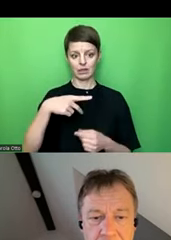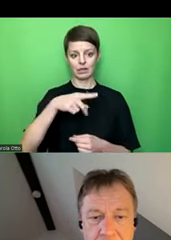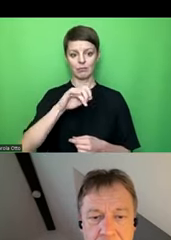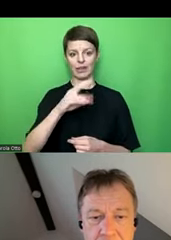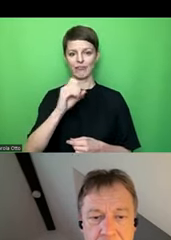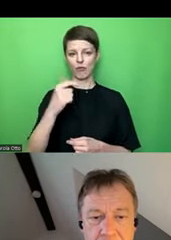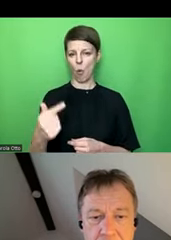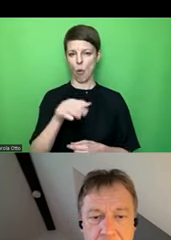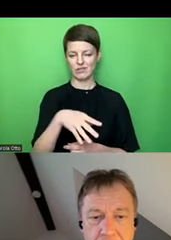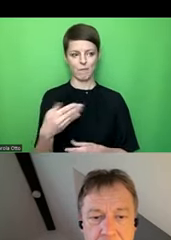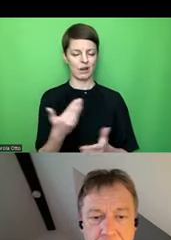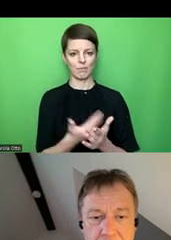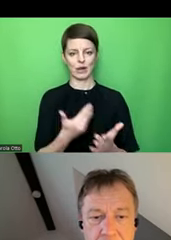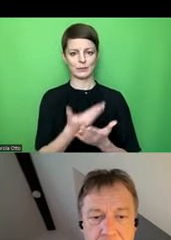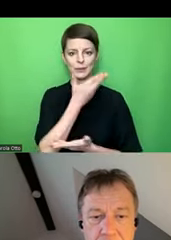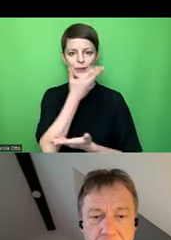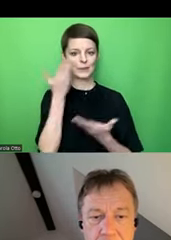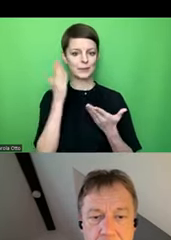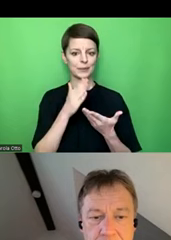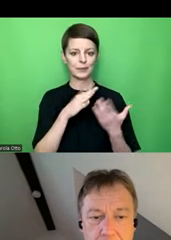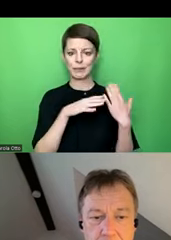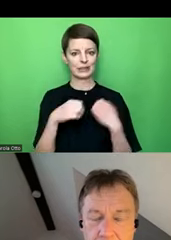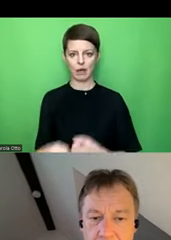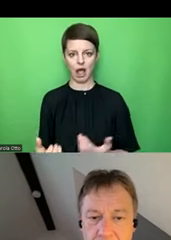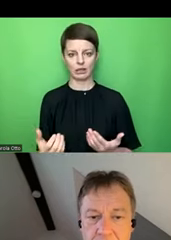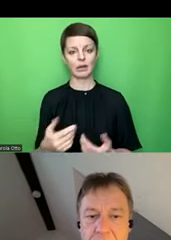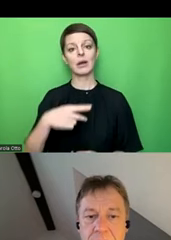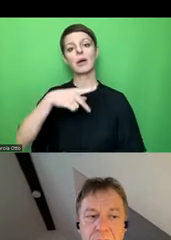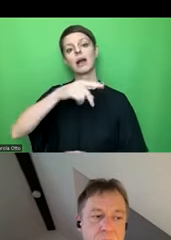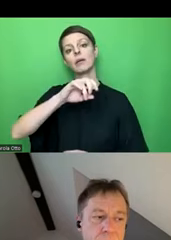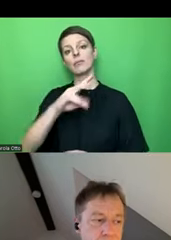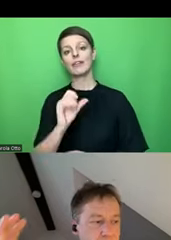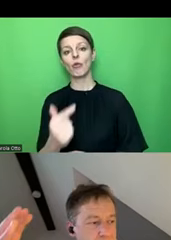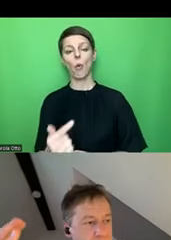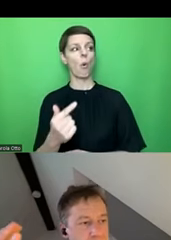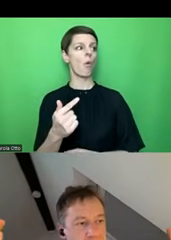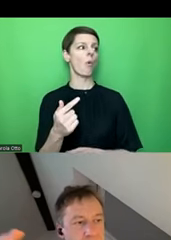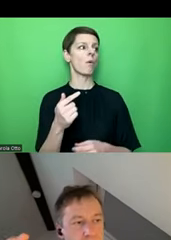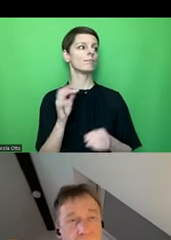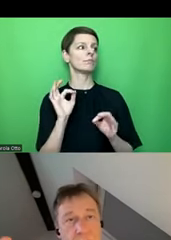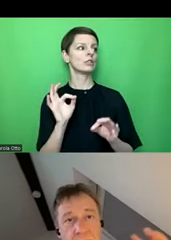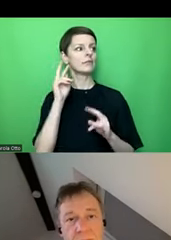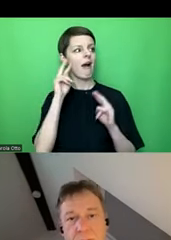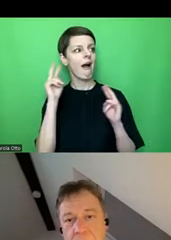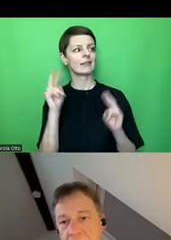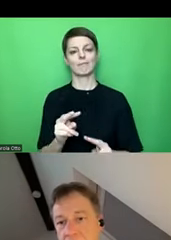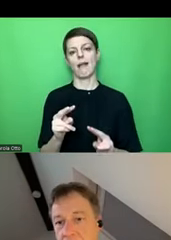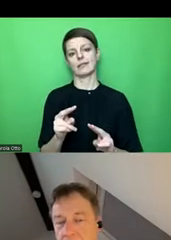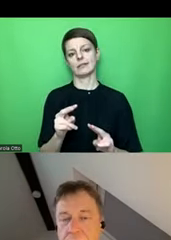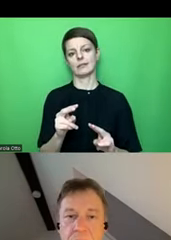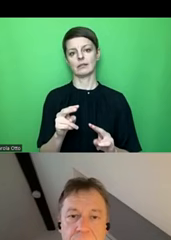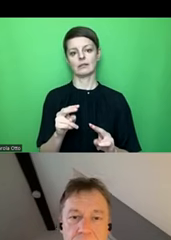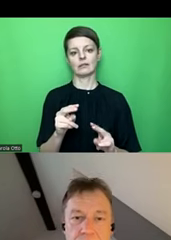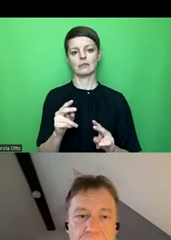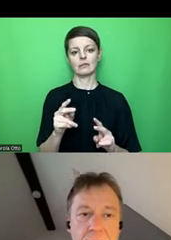Tabelle, aber bei Pivot kann man ja bestimmte Aspekte rausgreifen einer Tabelle